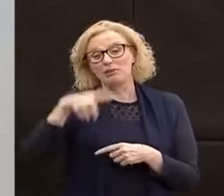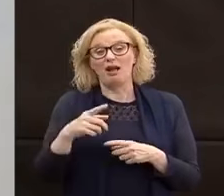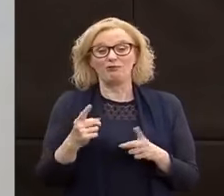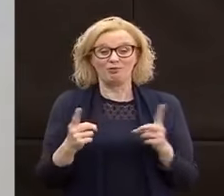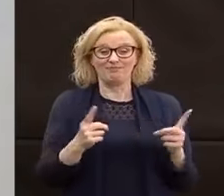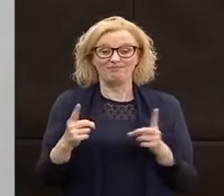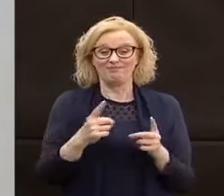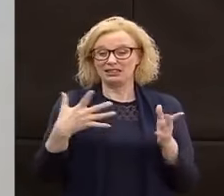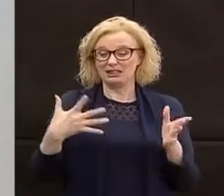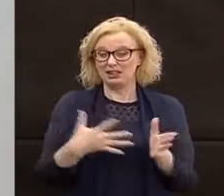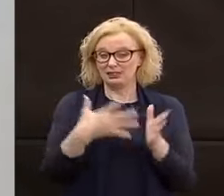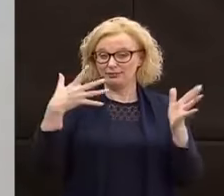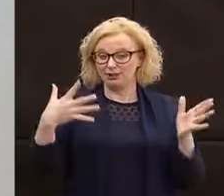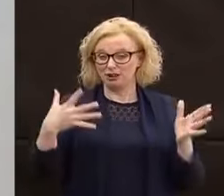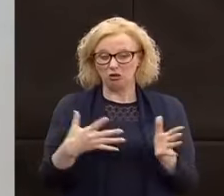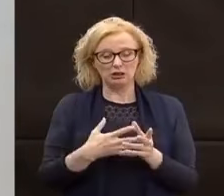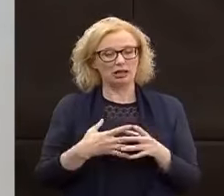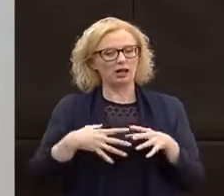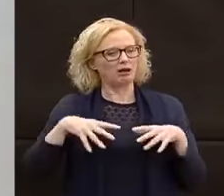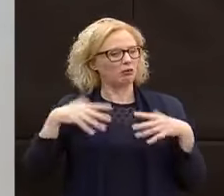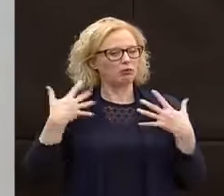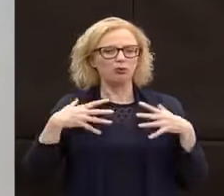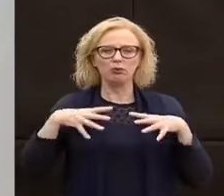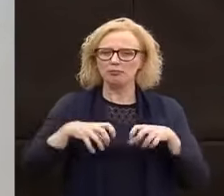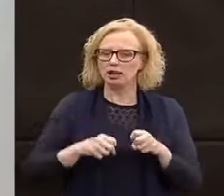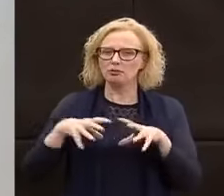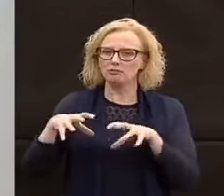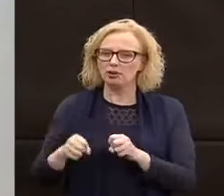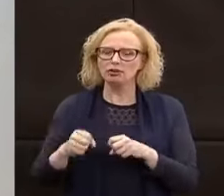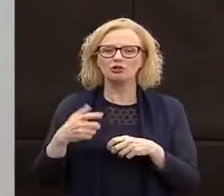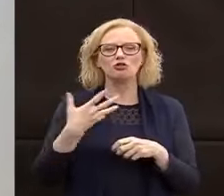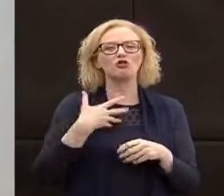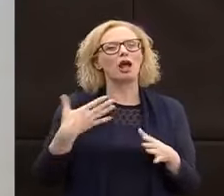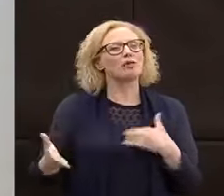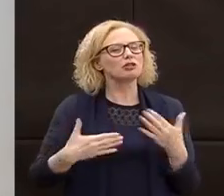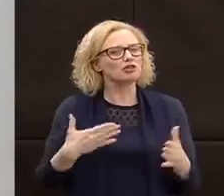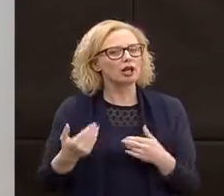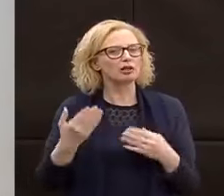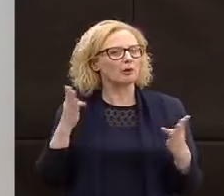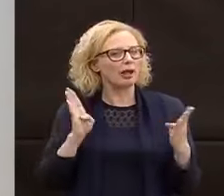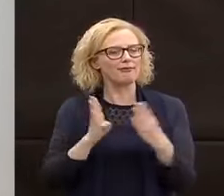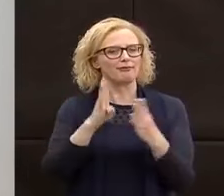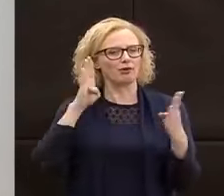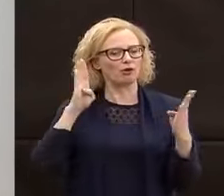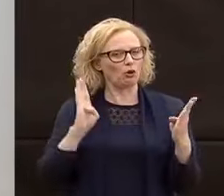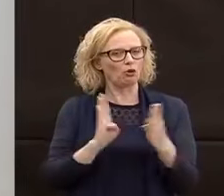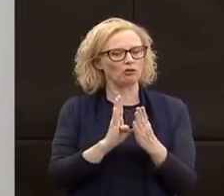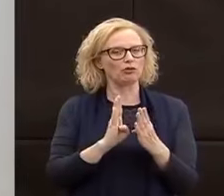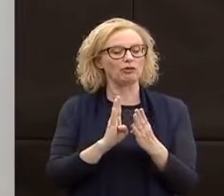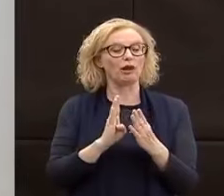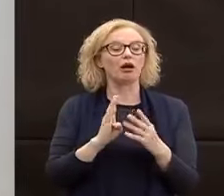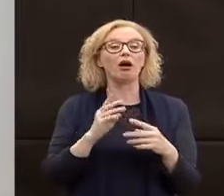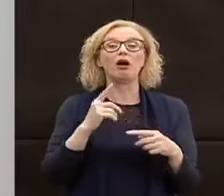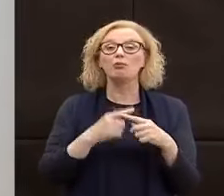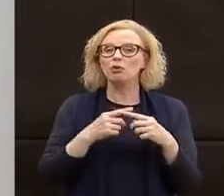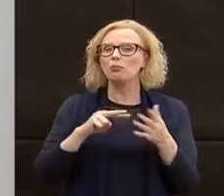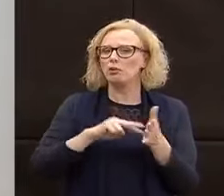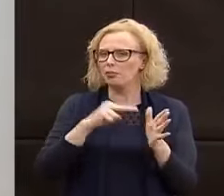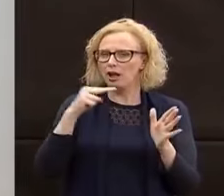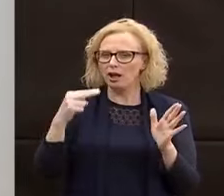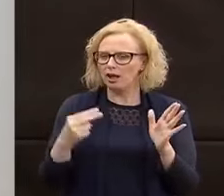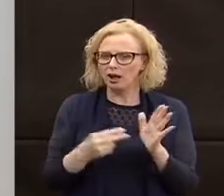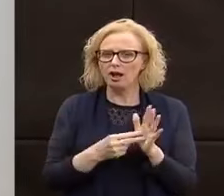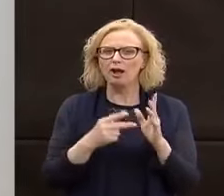molto difficili, molto impegnative per affrontare l'emergenza, ma anche per una serie di problematiche